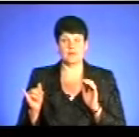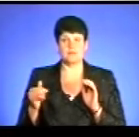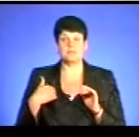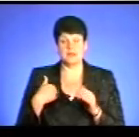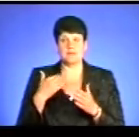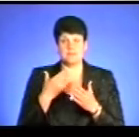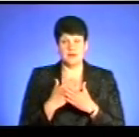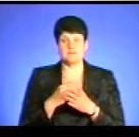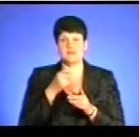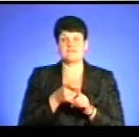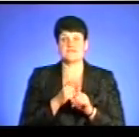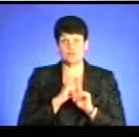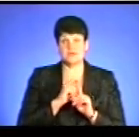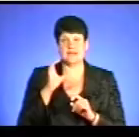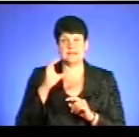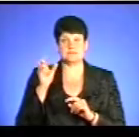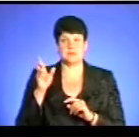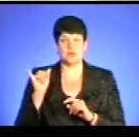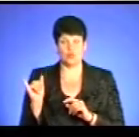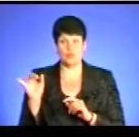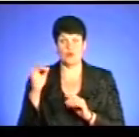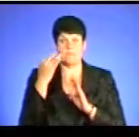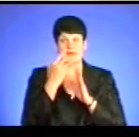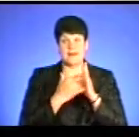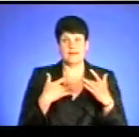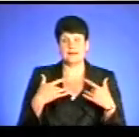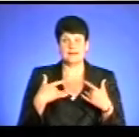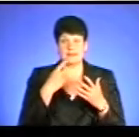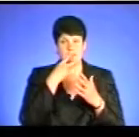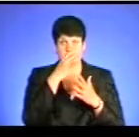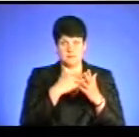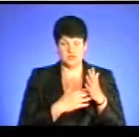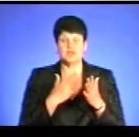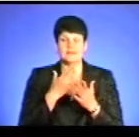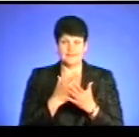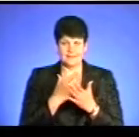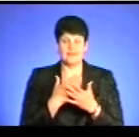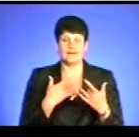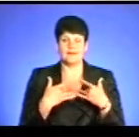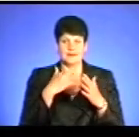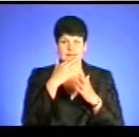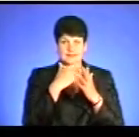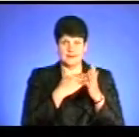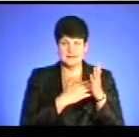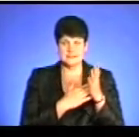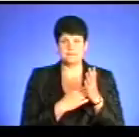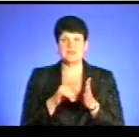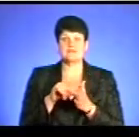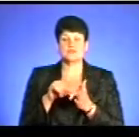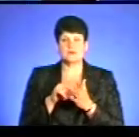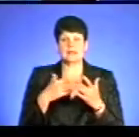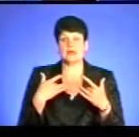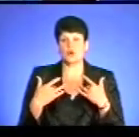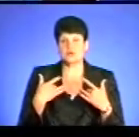Ми маємо відповідь з СБУ про перелік артистів, яких там не передбачено. Є певний перелік артистів, які там виступали на